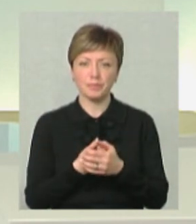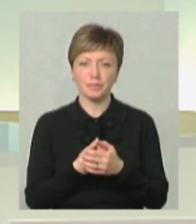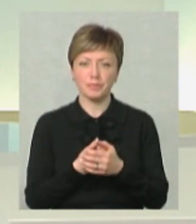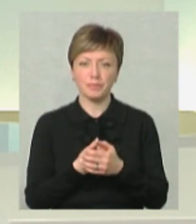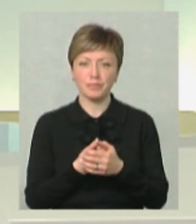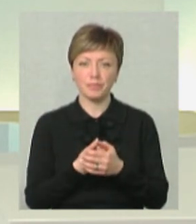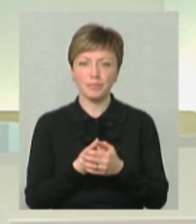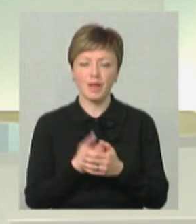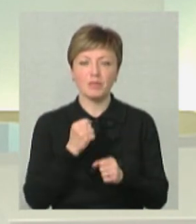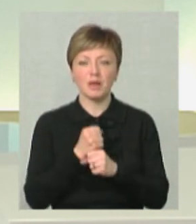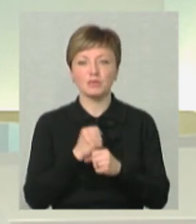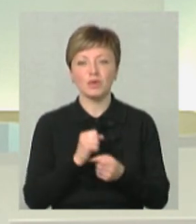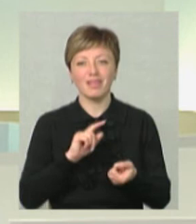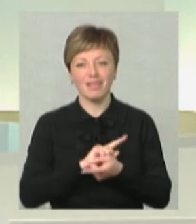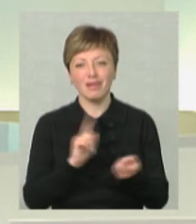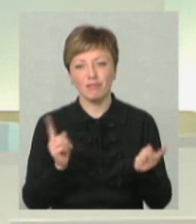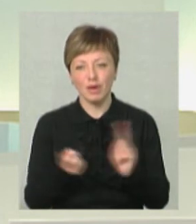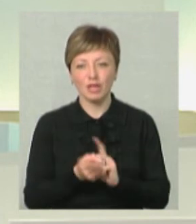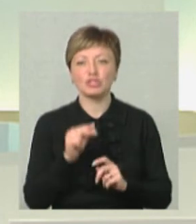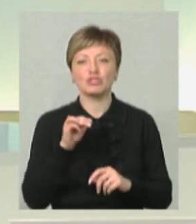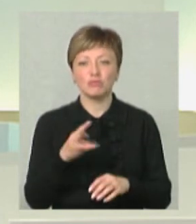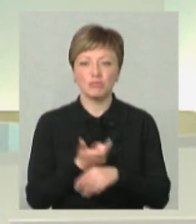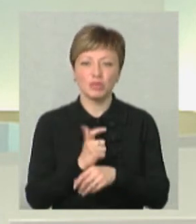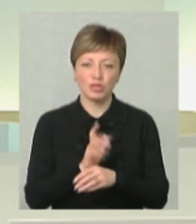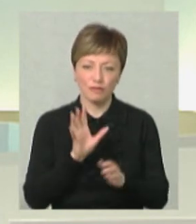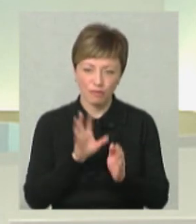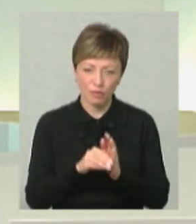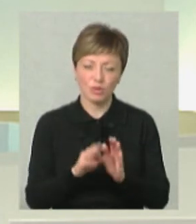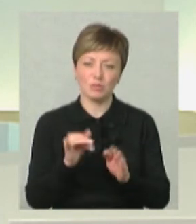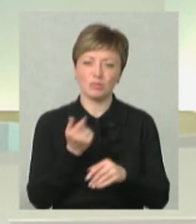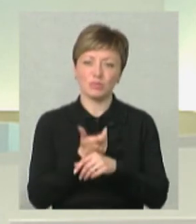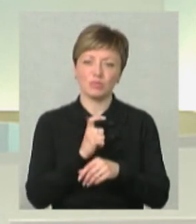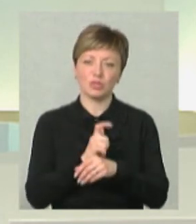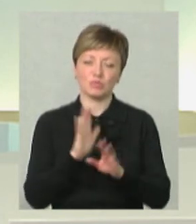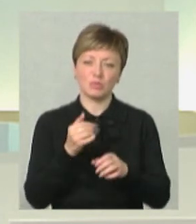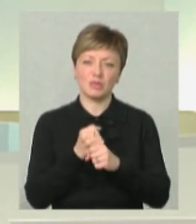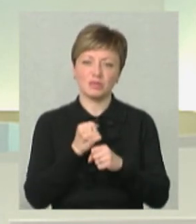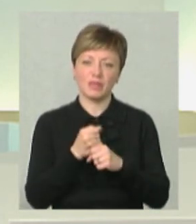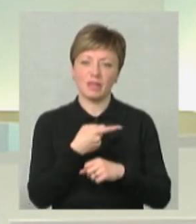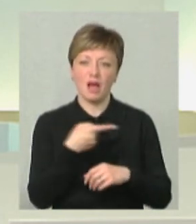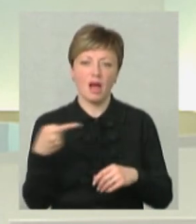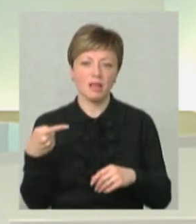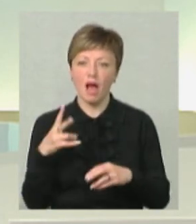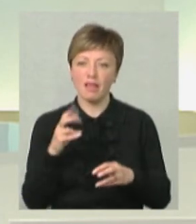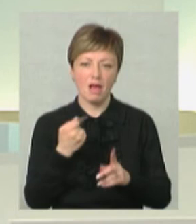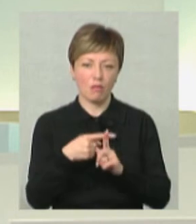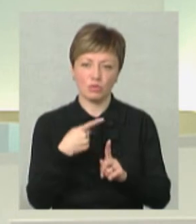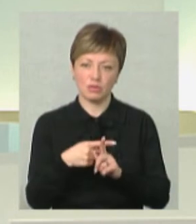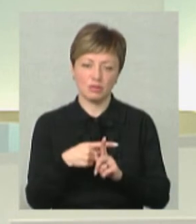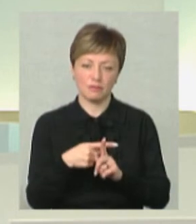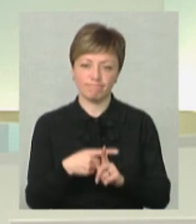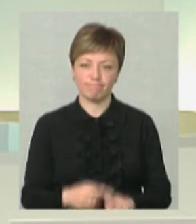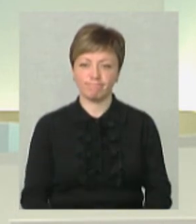Воно працює навпаки. І чим більше його буде, тим буде воно працювати як негатив, а не як позитив.